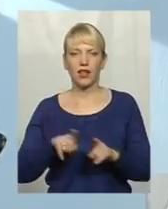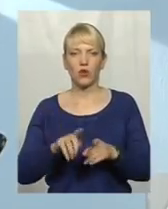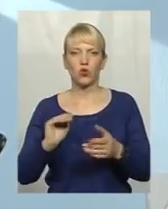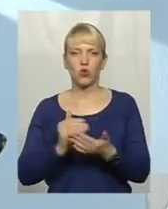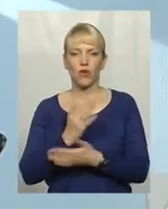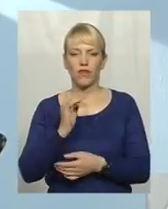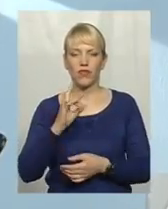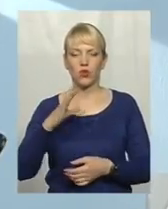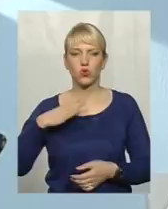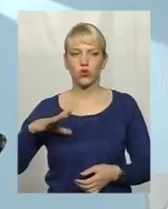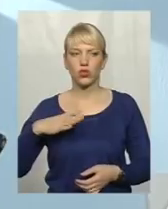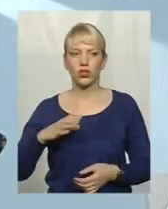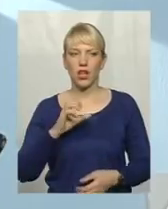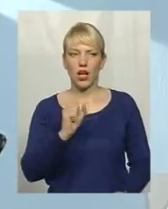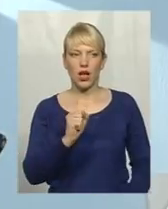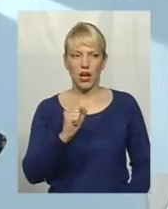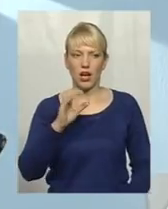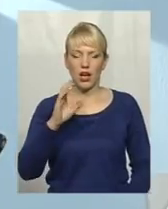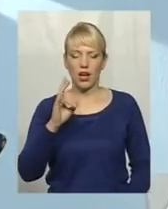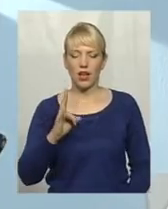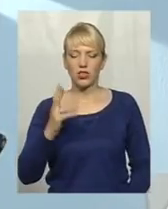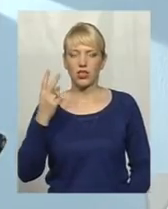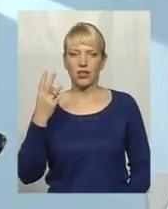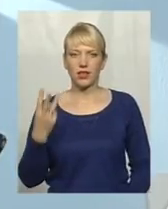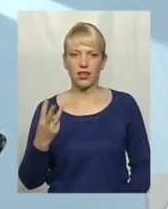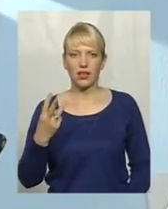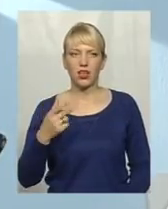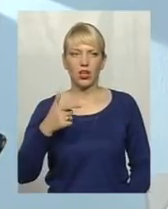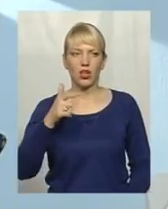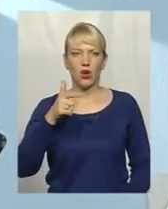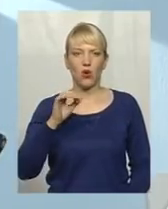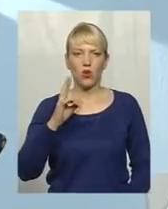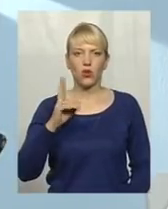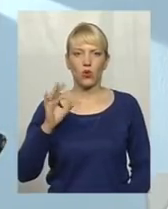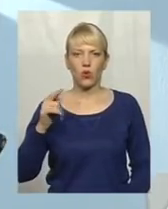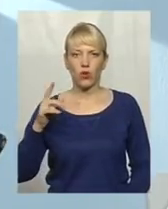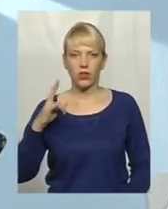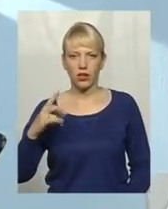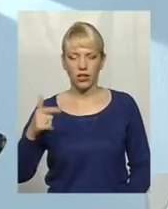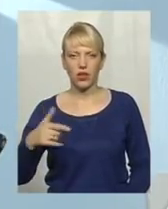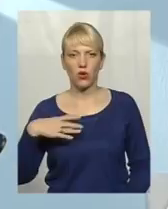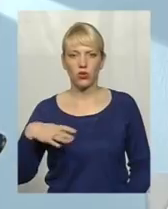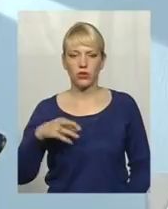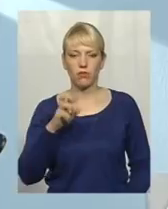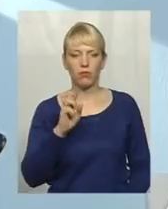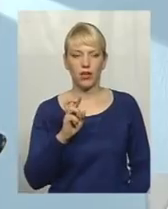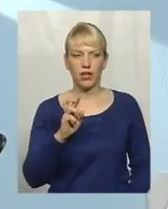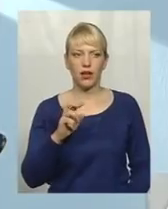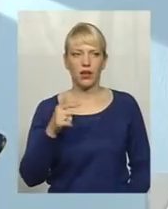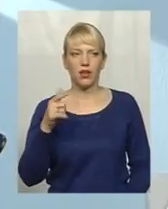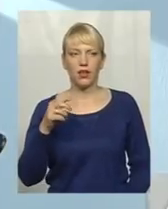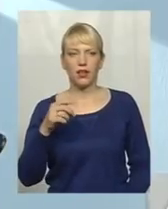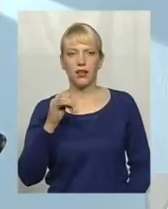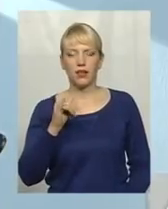очікуємо А, H3N2 Гонконг. Очікуємо також Б, Брізбен і Б,